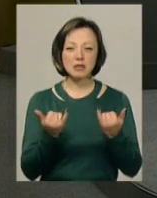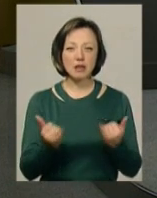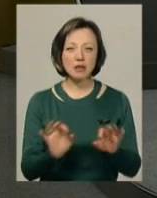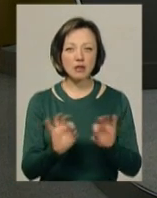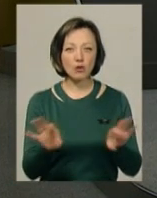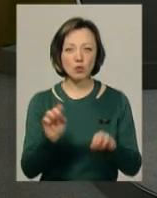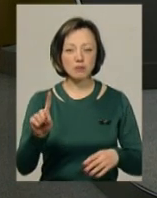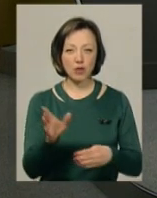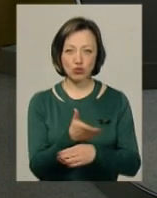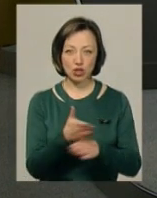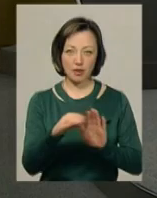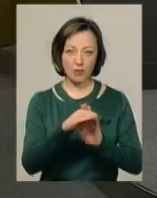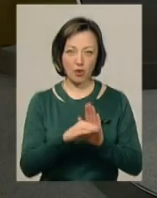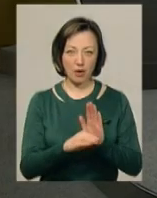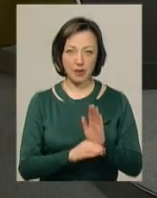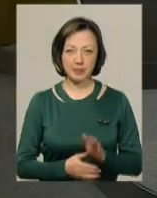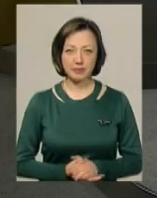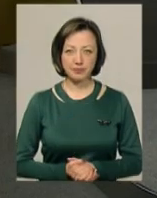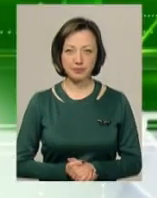зараз анонс першої частини програми.